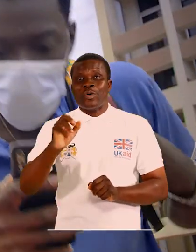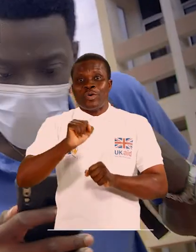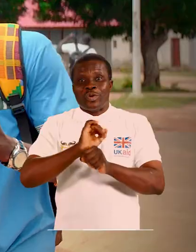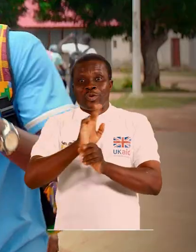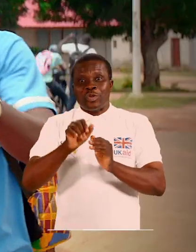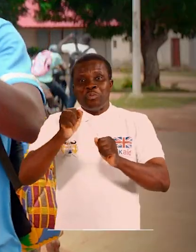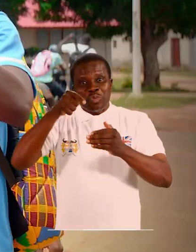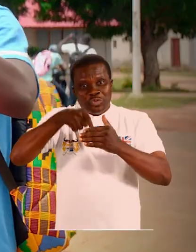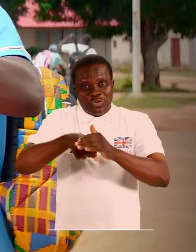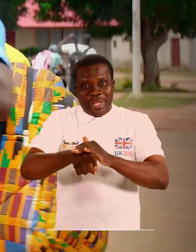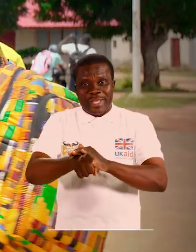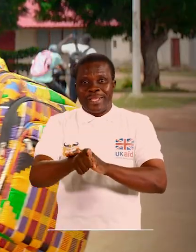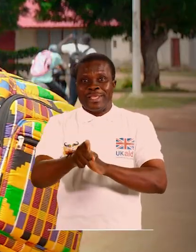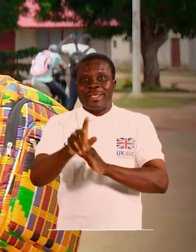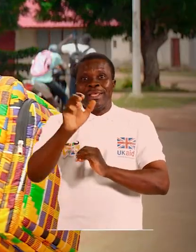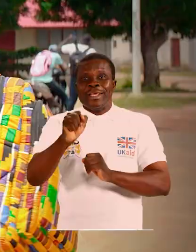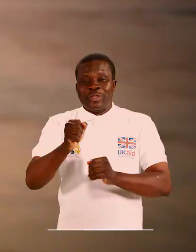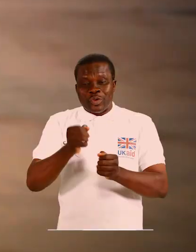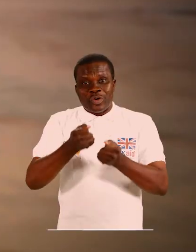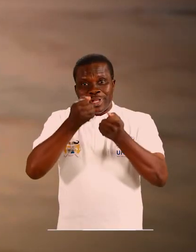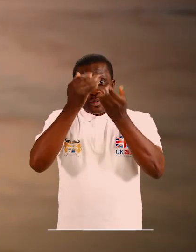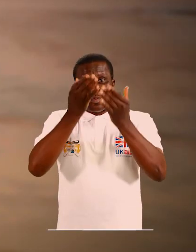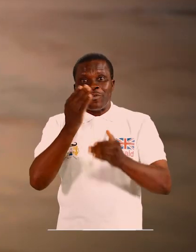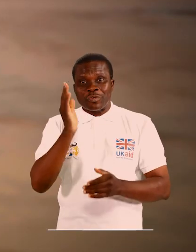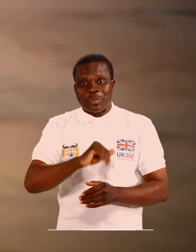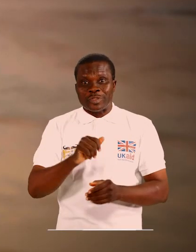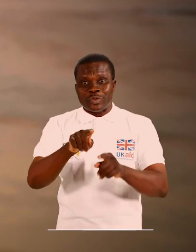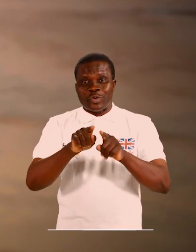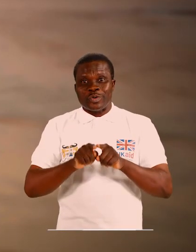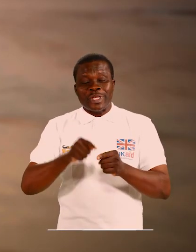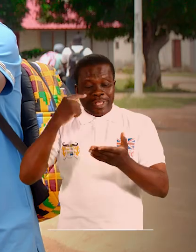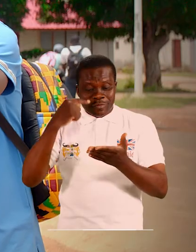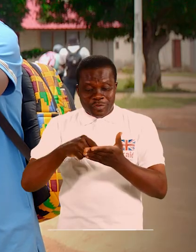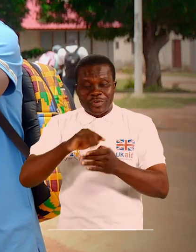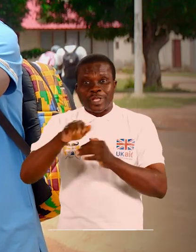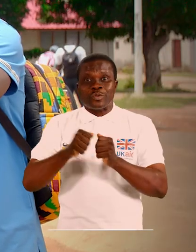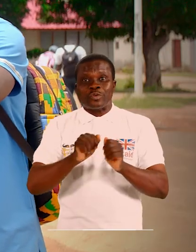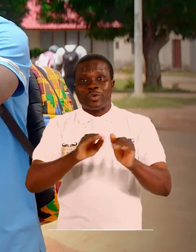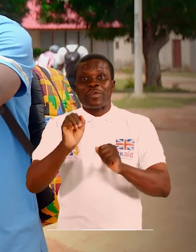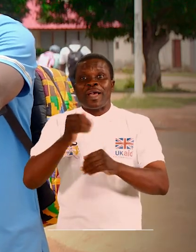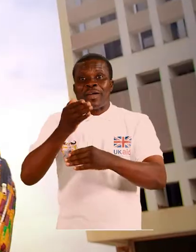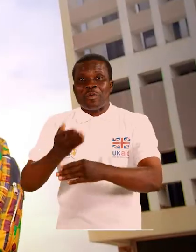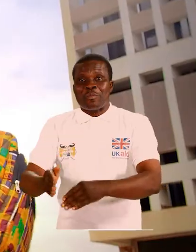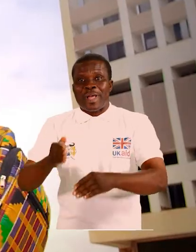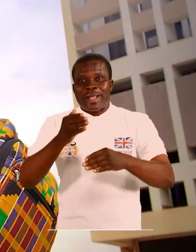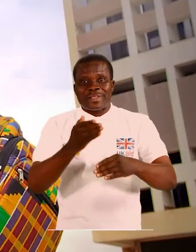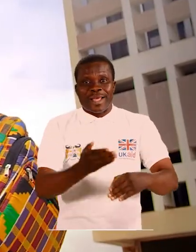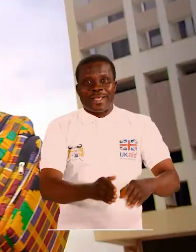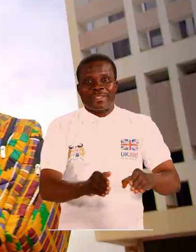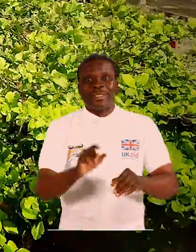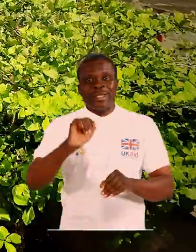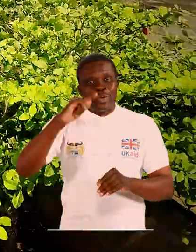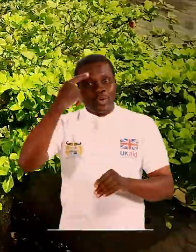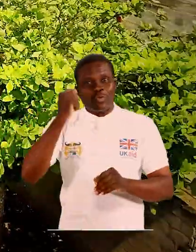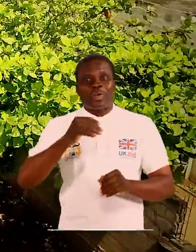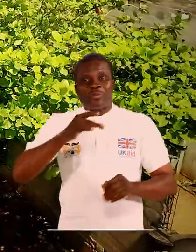La COVID peut tuer les fausses infos aussi Vérifie toute info avant de pas t'arger haut